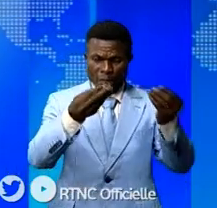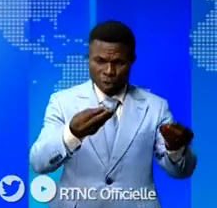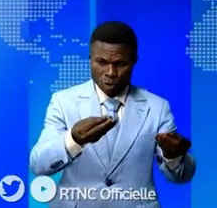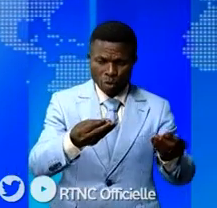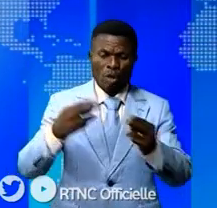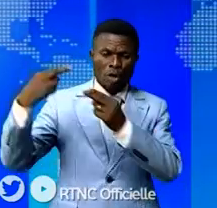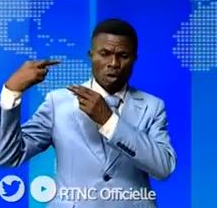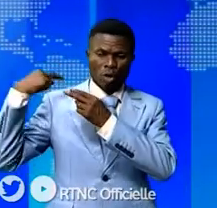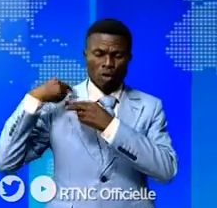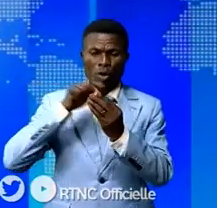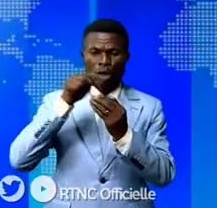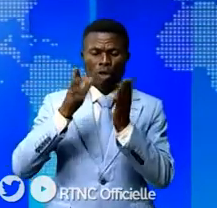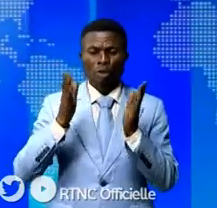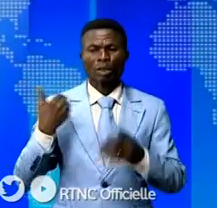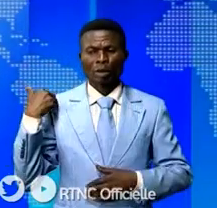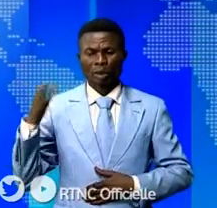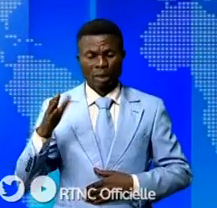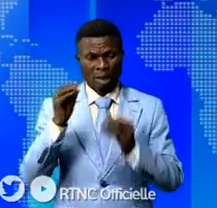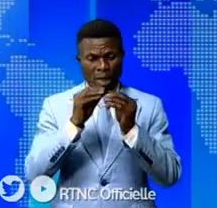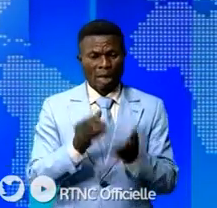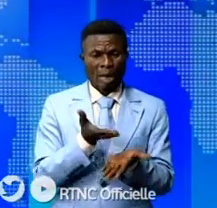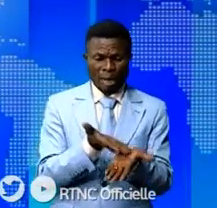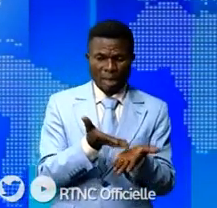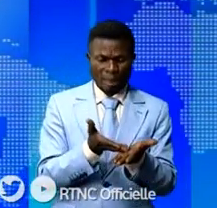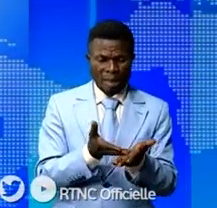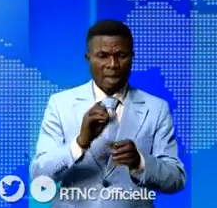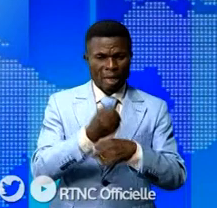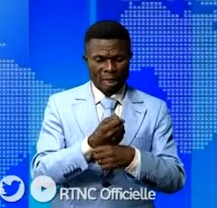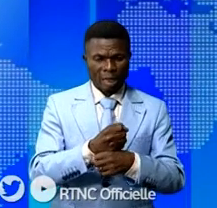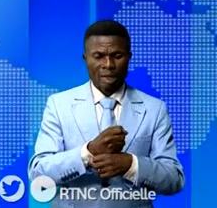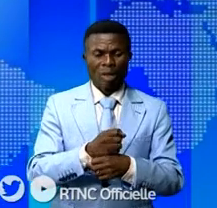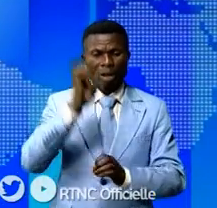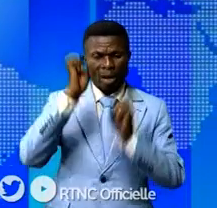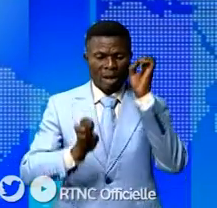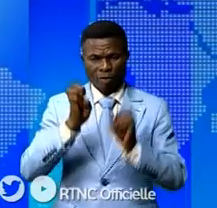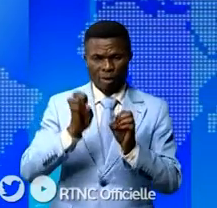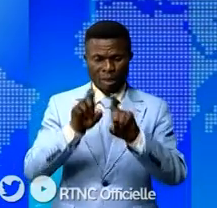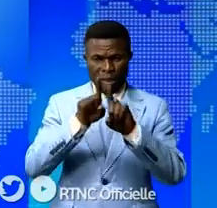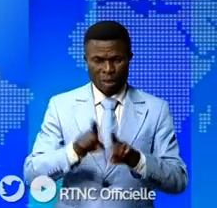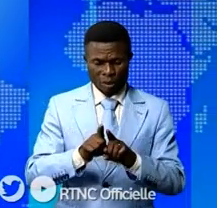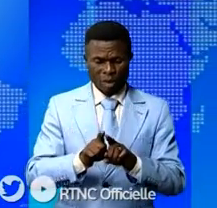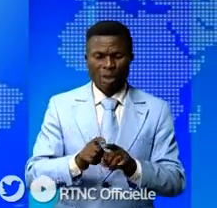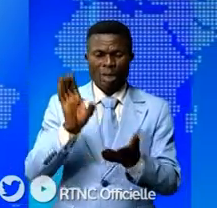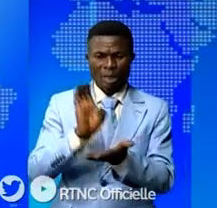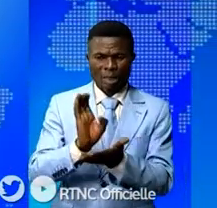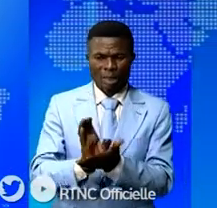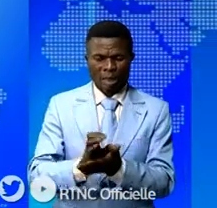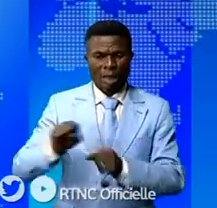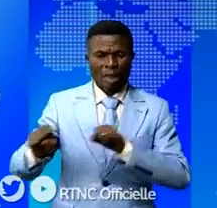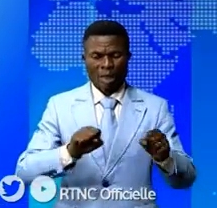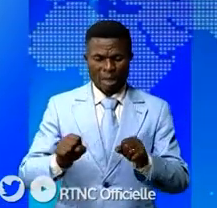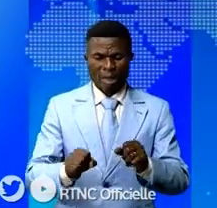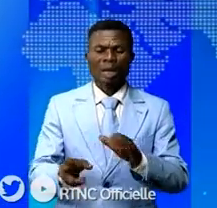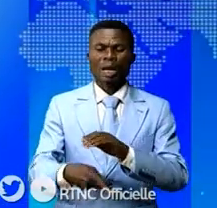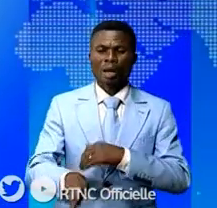par le comptable public. Ce montant a servi à la composition, évaluation et certification des épreuves de